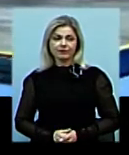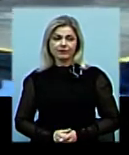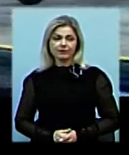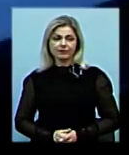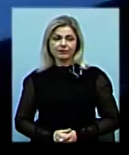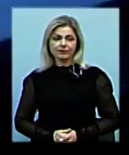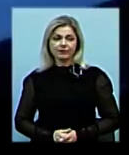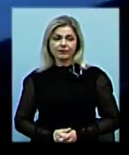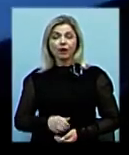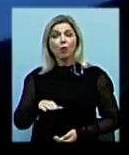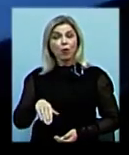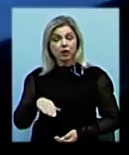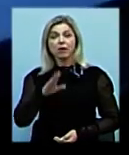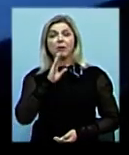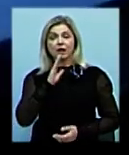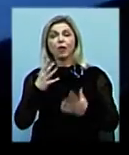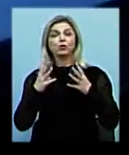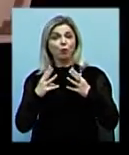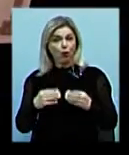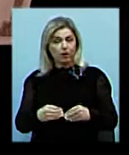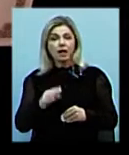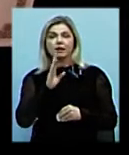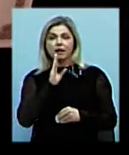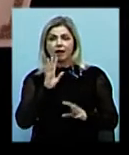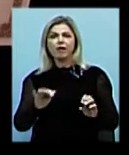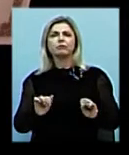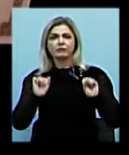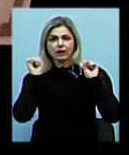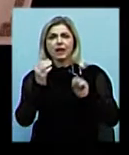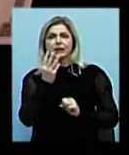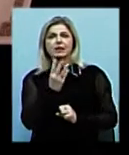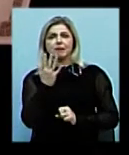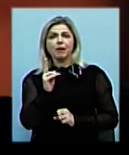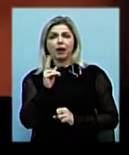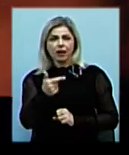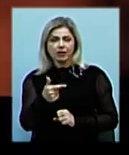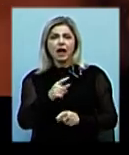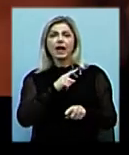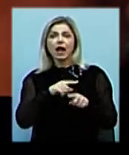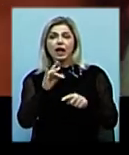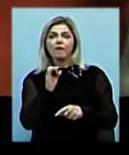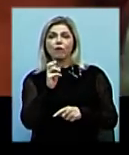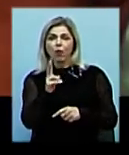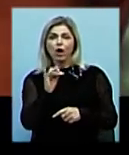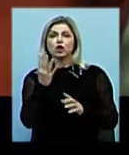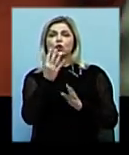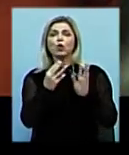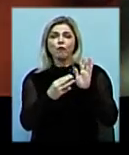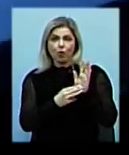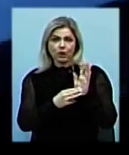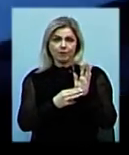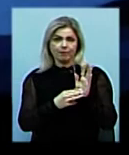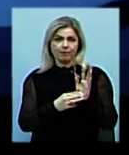Але потім атлетка заспокоїлася. Катерина підняла 35 кілограмів у ривку та 48 у поштовху.